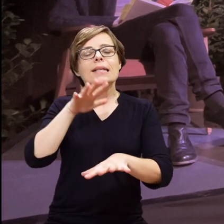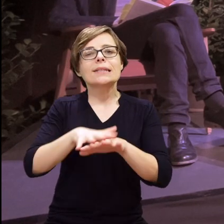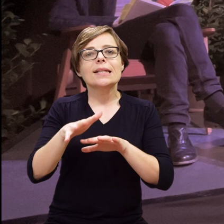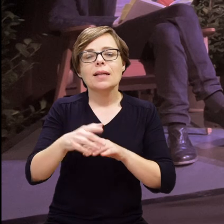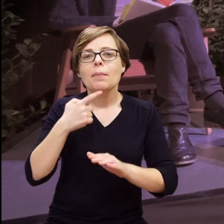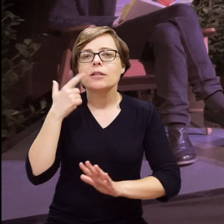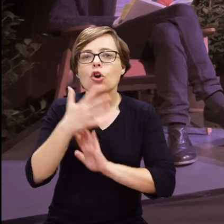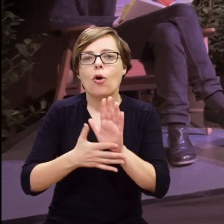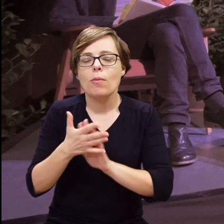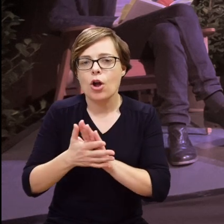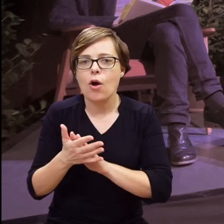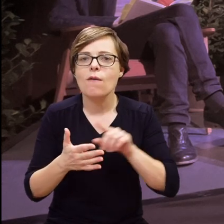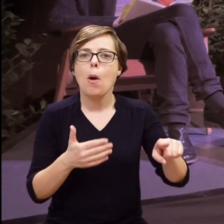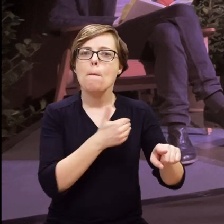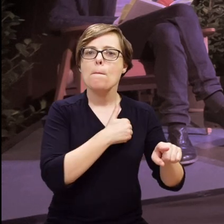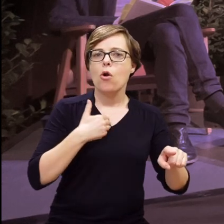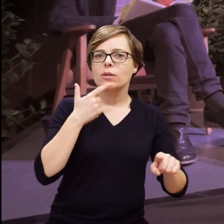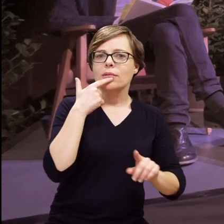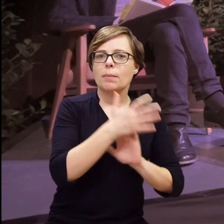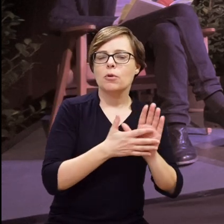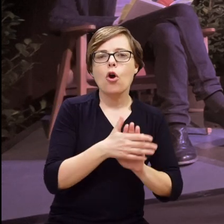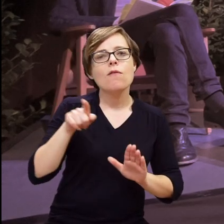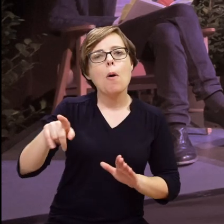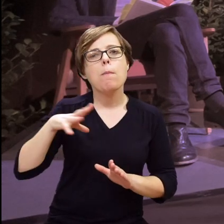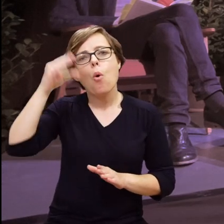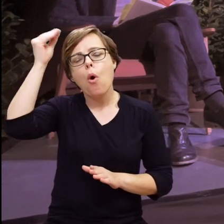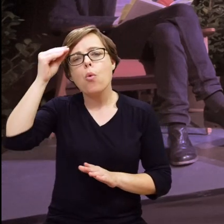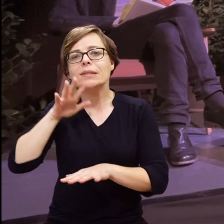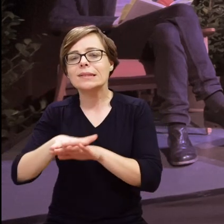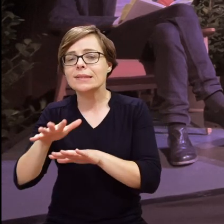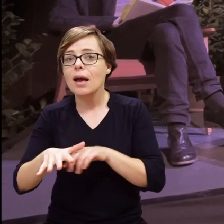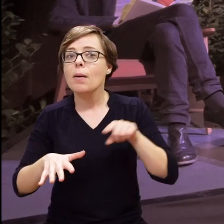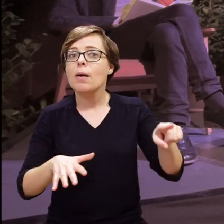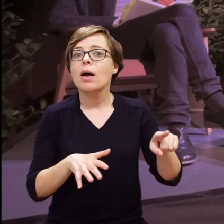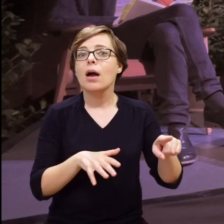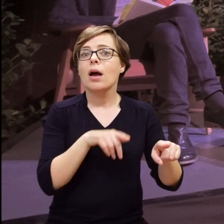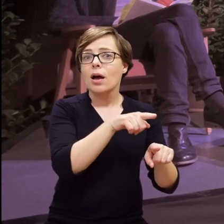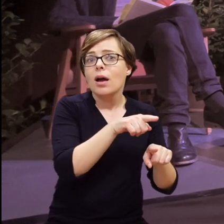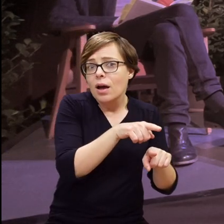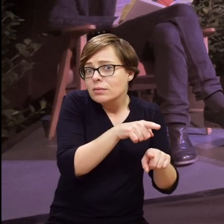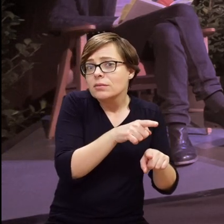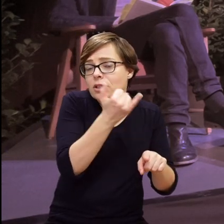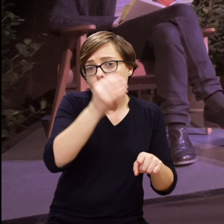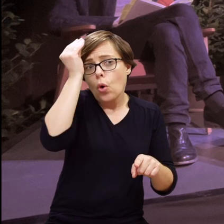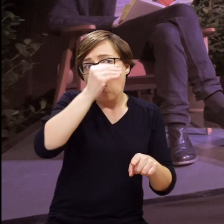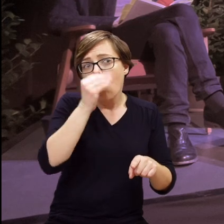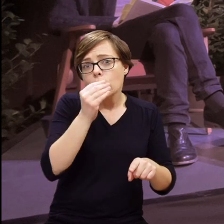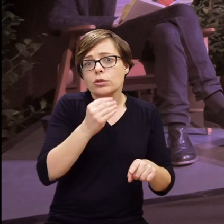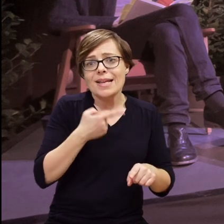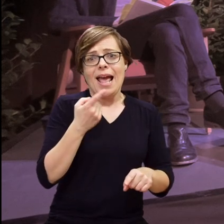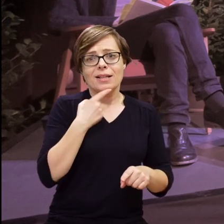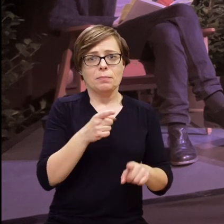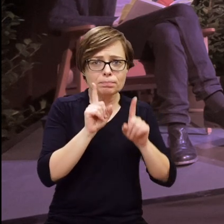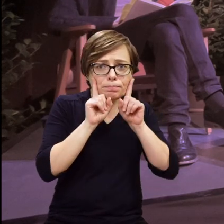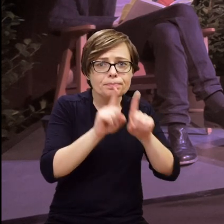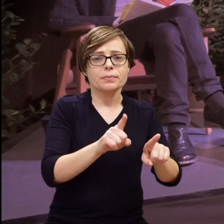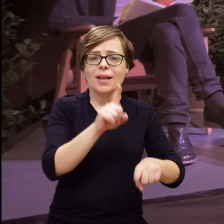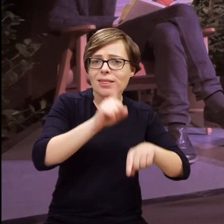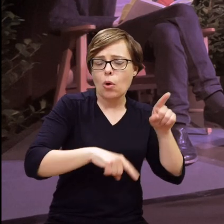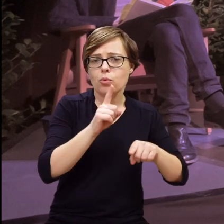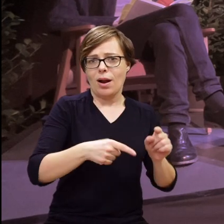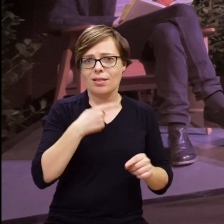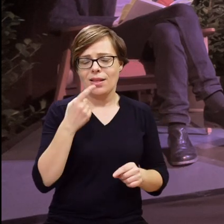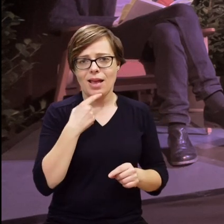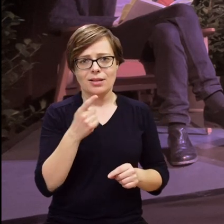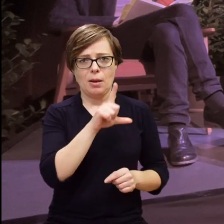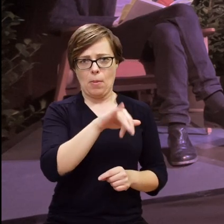orientują, że jest coś takiego jak system językowo-migowy i polski język migowy i że oni się uczyli systemu, a dziecko się uczyło po prostu języka,